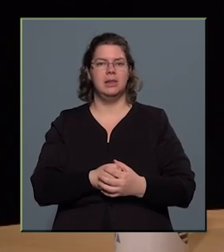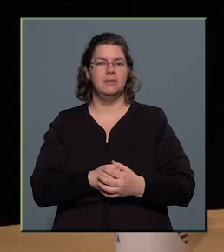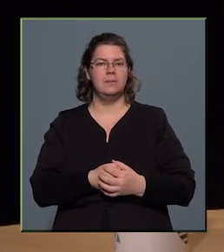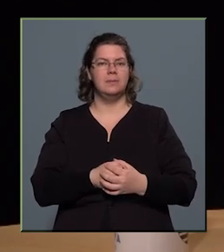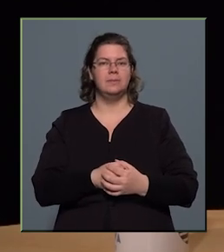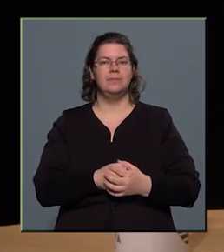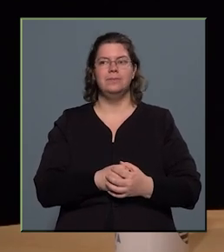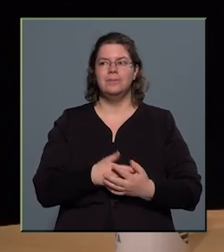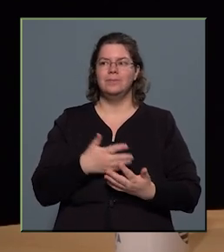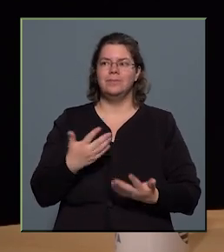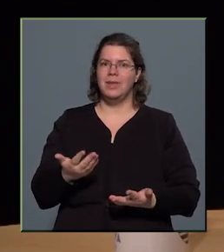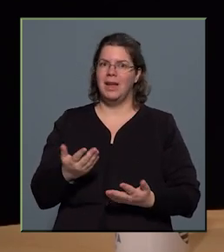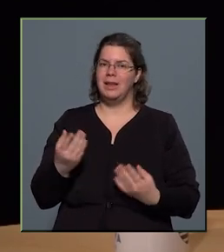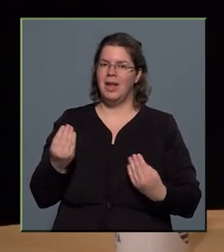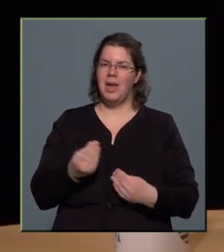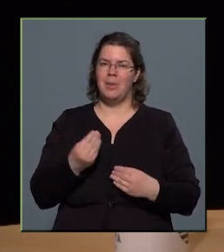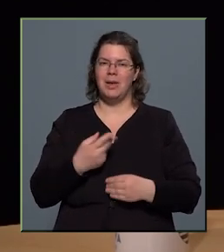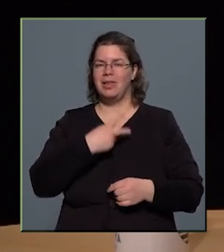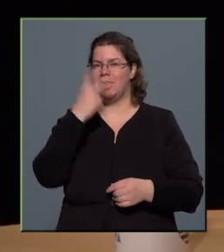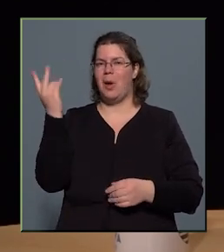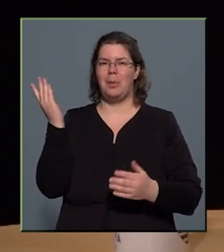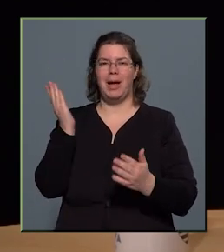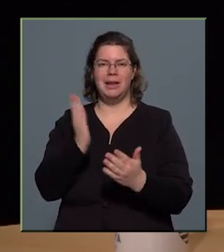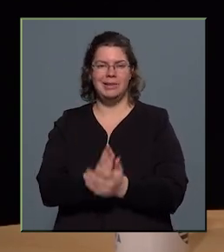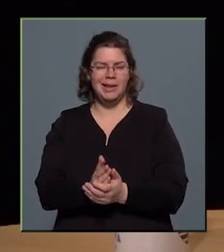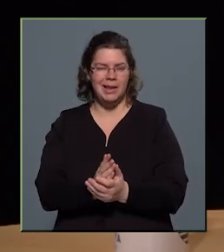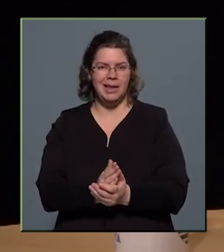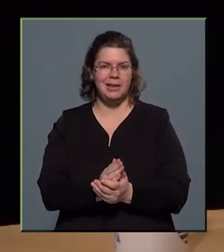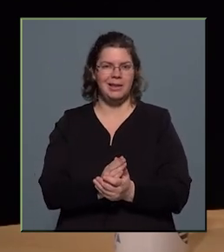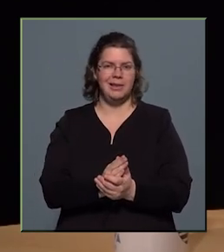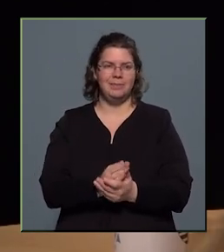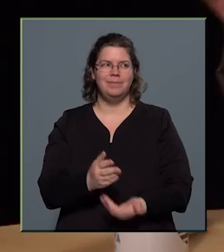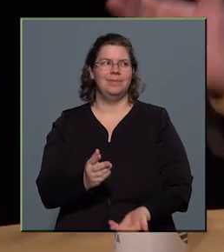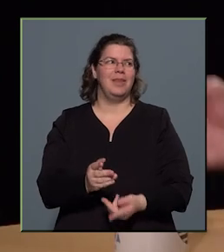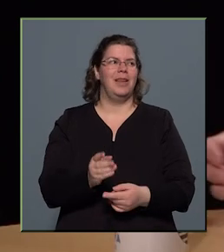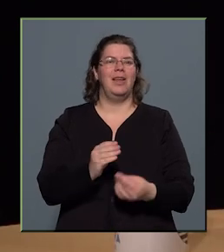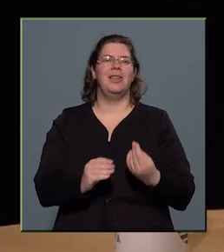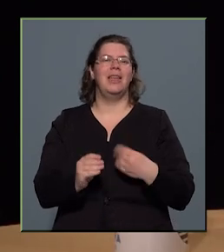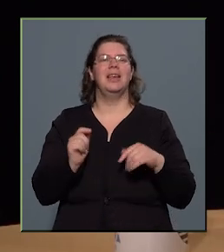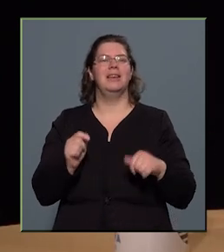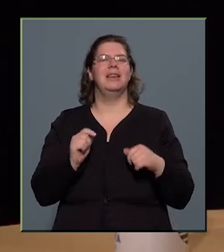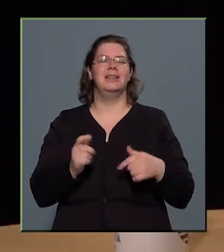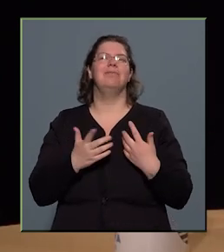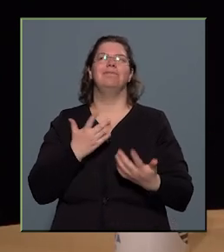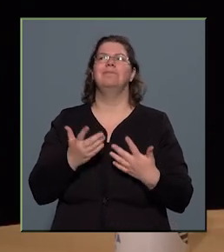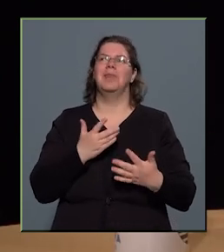Hát, ami a szakmát illeti, nem szól azért itt az